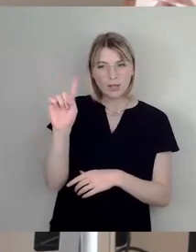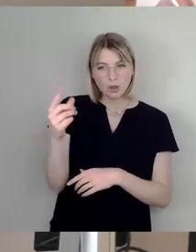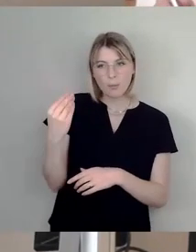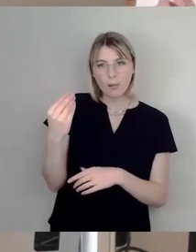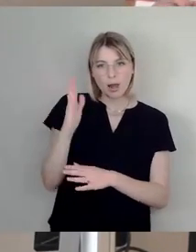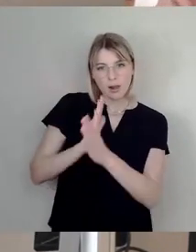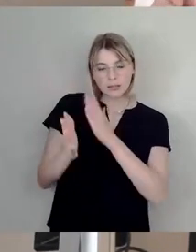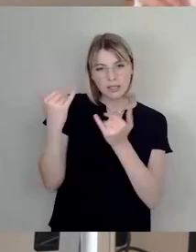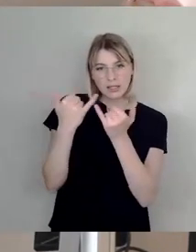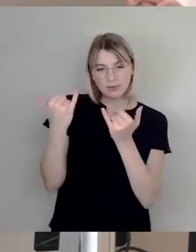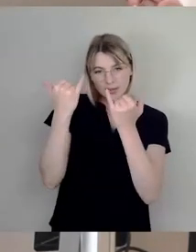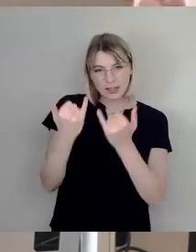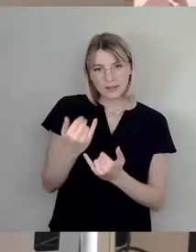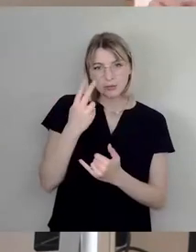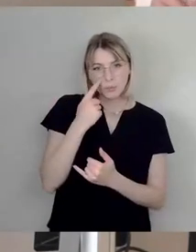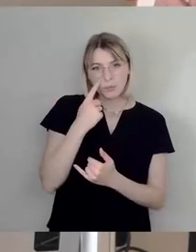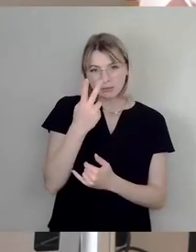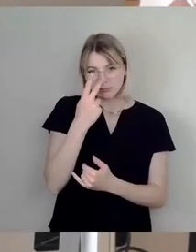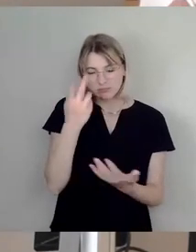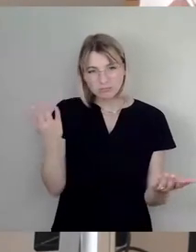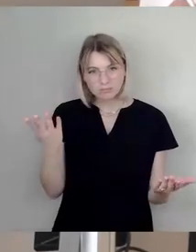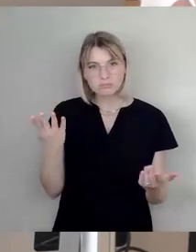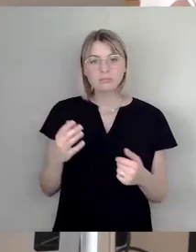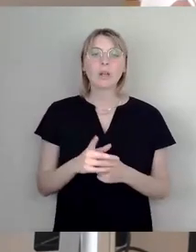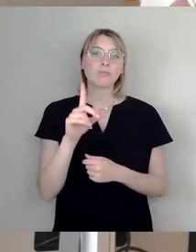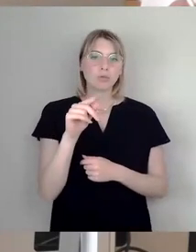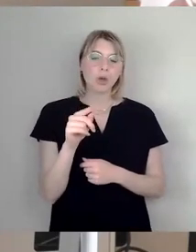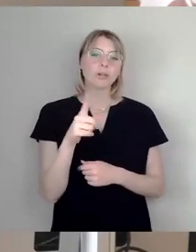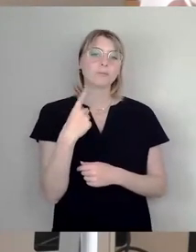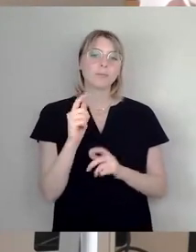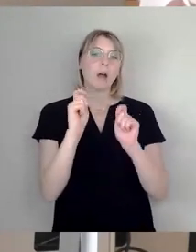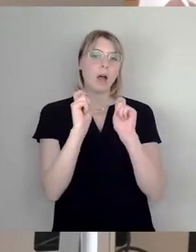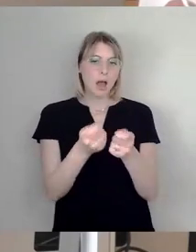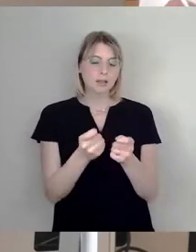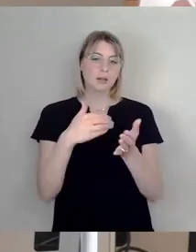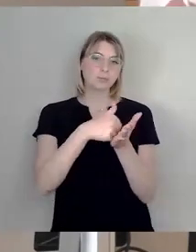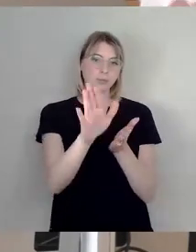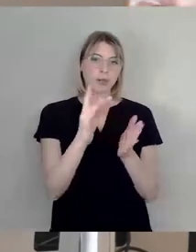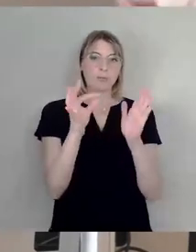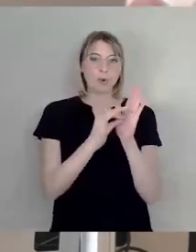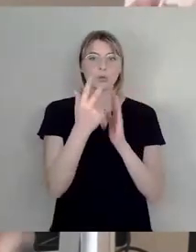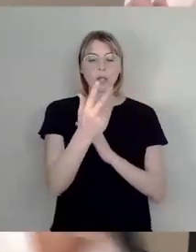aussieht. Also kurzum, wir lehnen den Antrag ab, den Punkt 3, aber auch die beiden anderen Punkte.